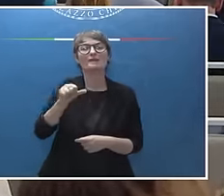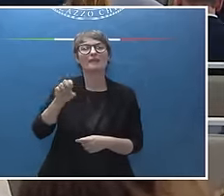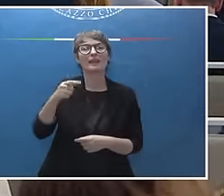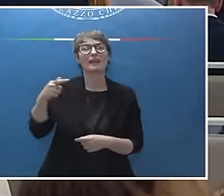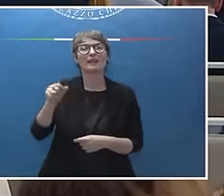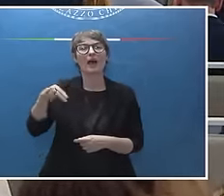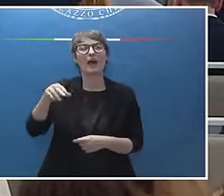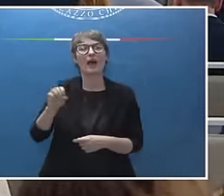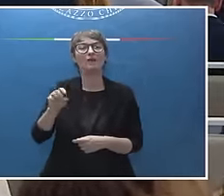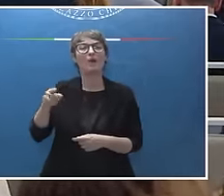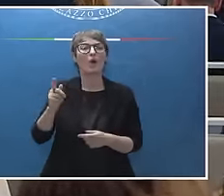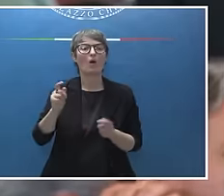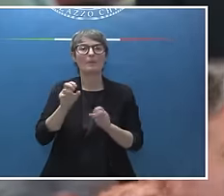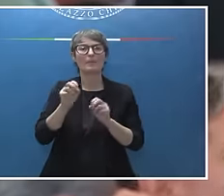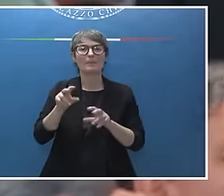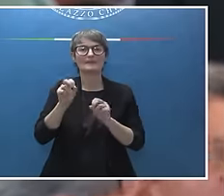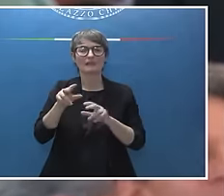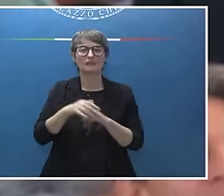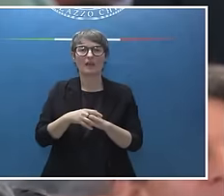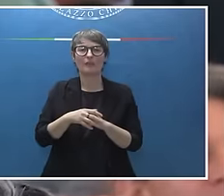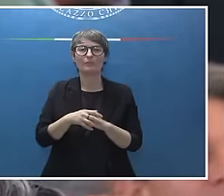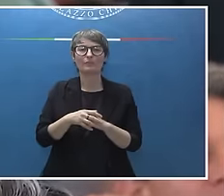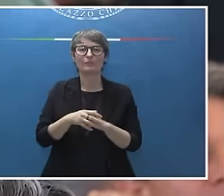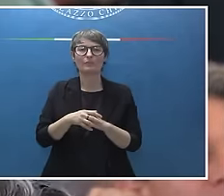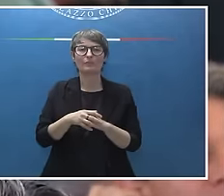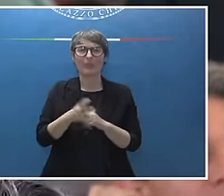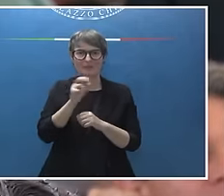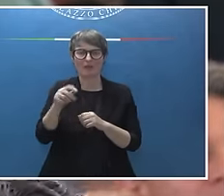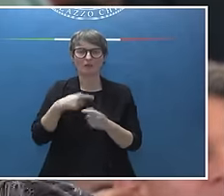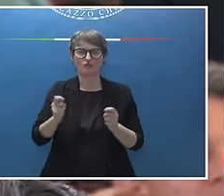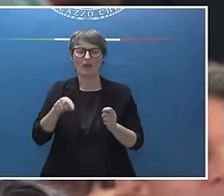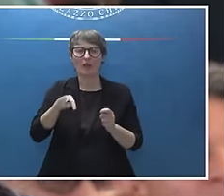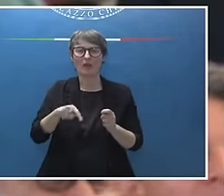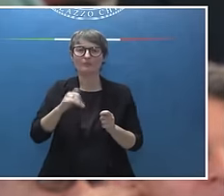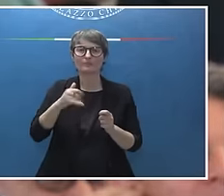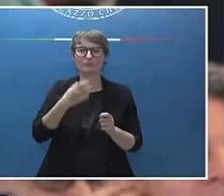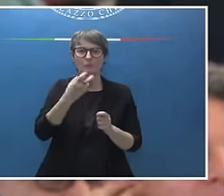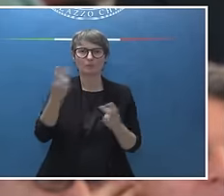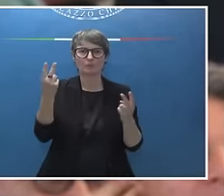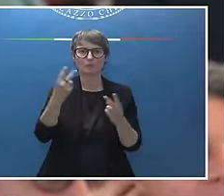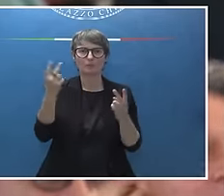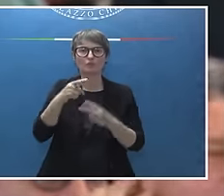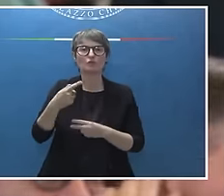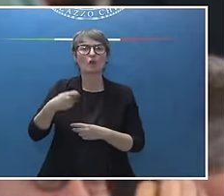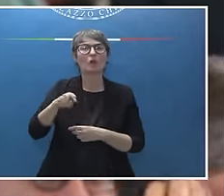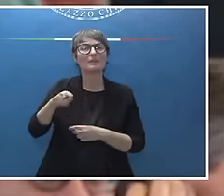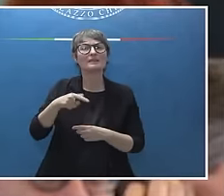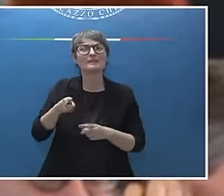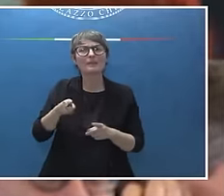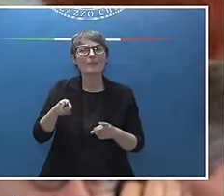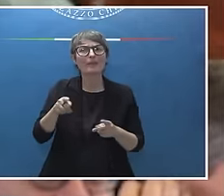Salve Presidente. All'interno delle conclusioni del Vertice è stato inserito un riferimento alla tregua olimpica. Crede che,